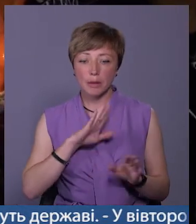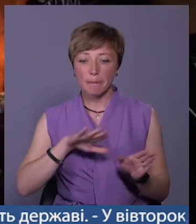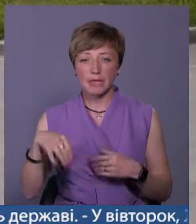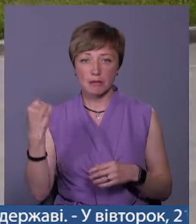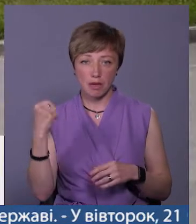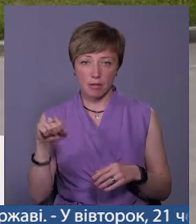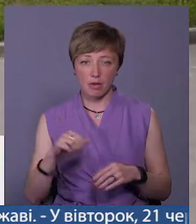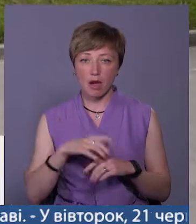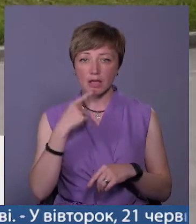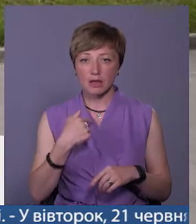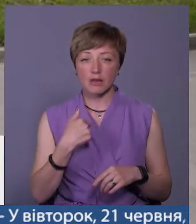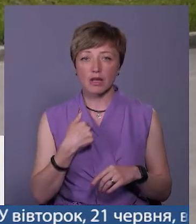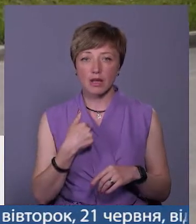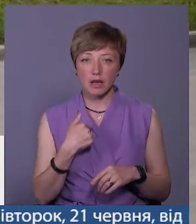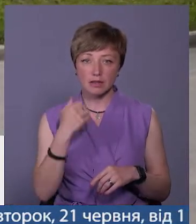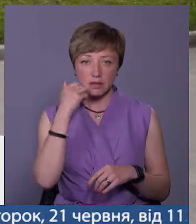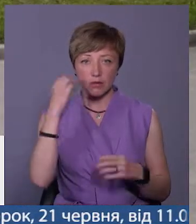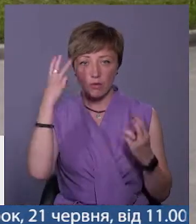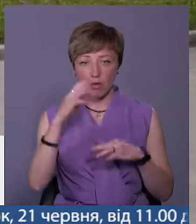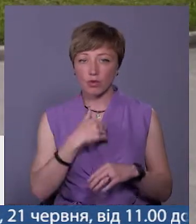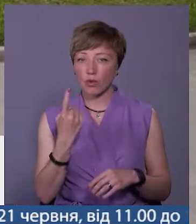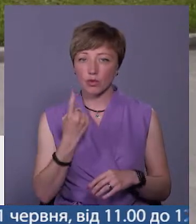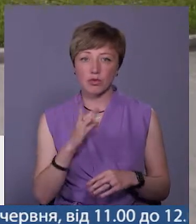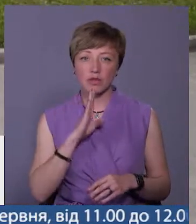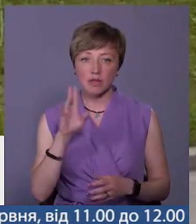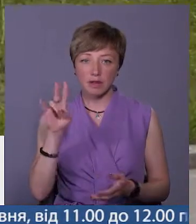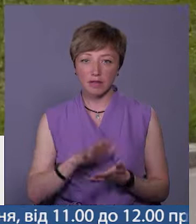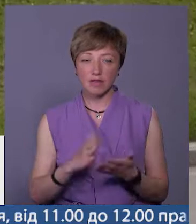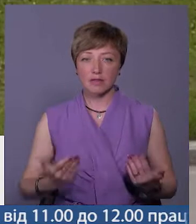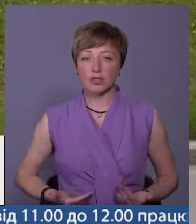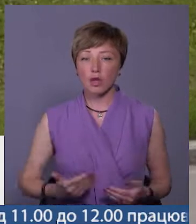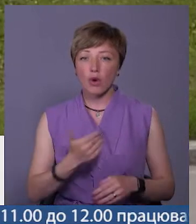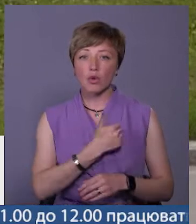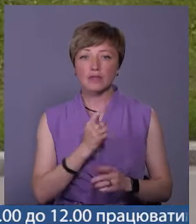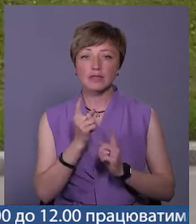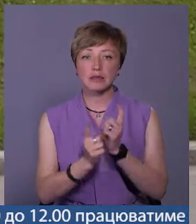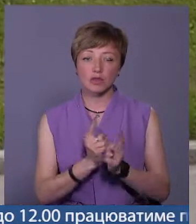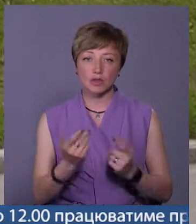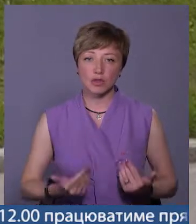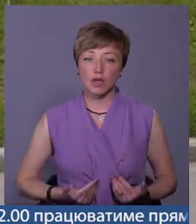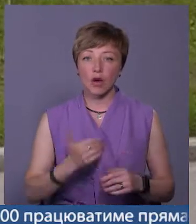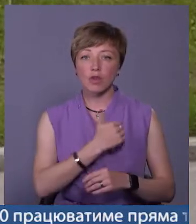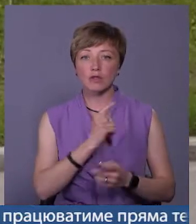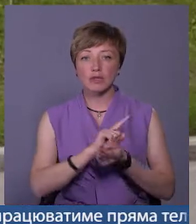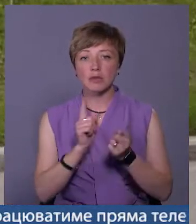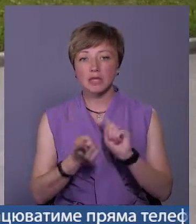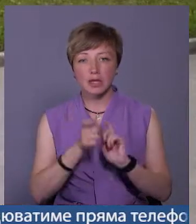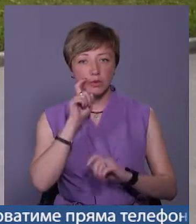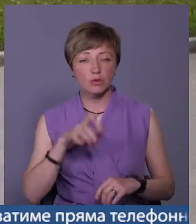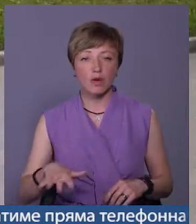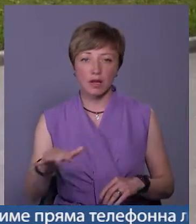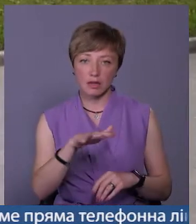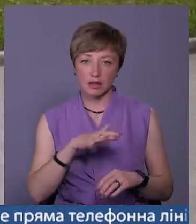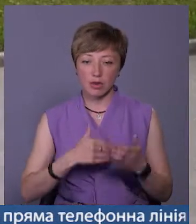перемоги. Казав, що я старомодний, бо я хочу одну дівчину, але на все життя. Він хотів змінювати життя, він хотів, щоб змінилася Україна.